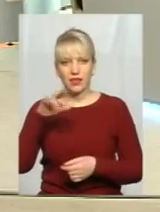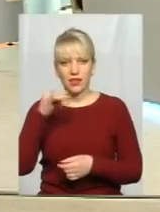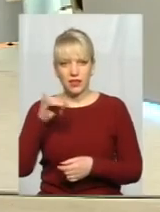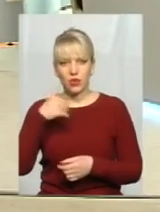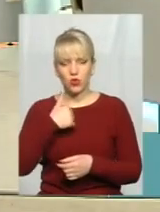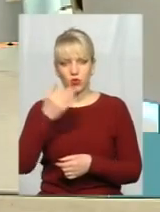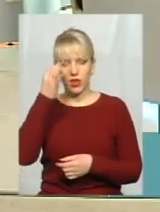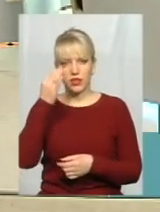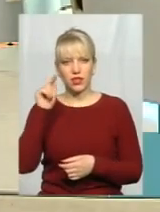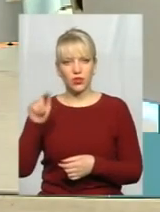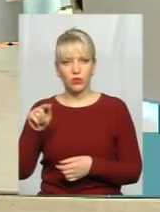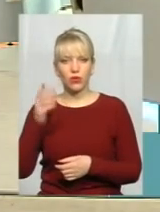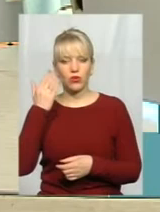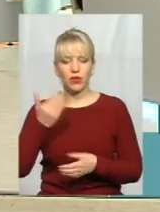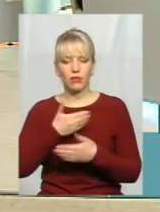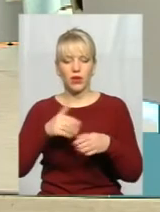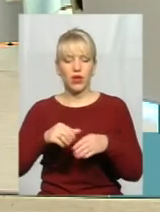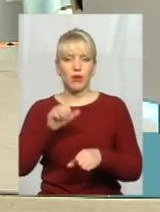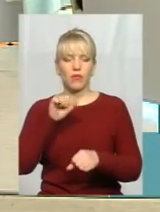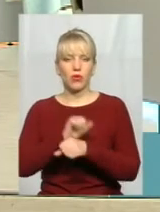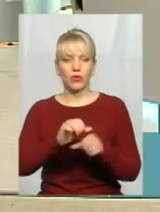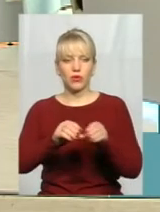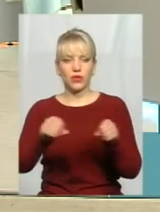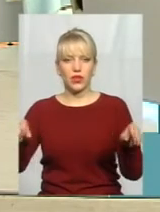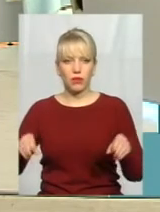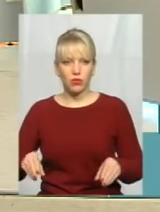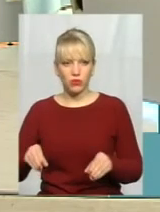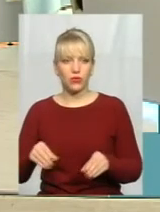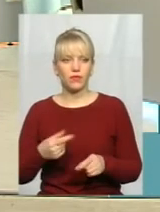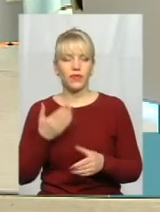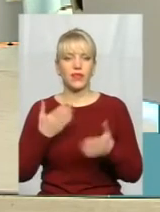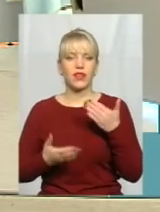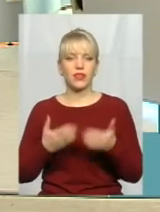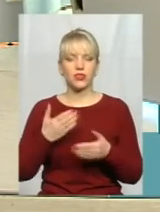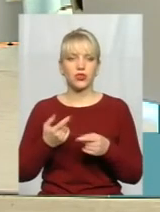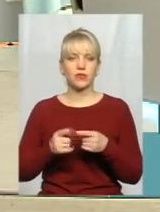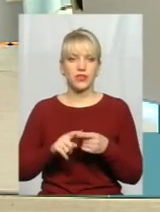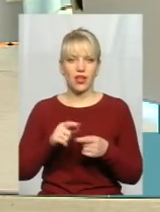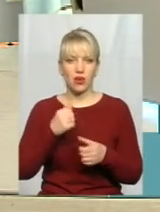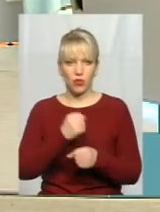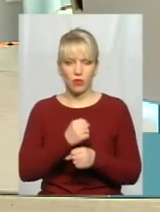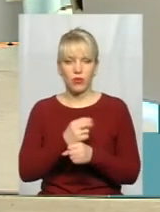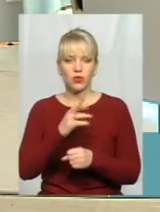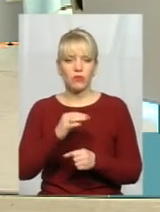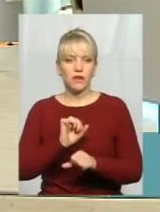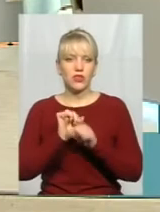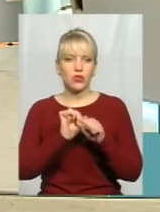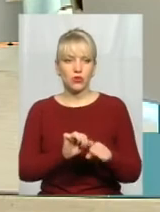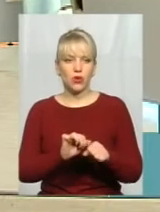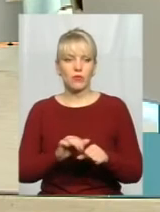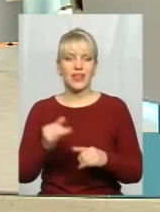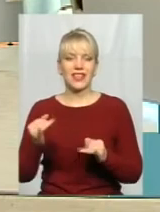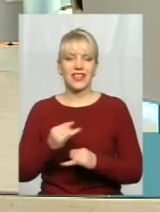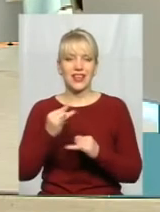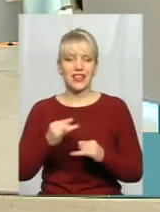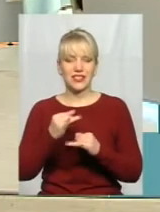блокуємо трибуну, якщо це було один раз, то ми принаймні відстоюємо інтереси громади. А